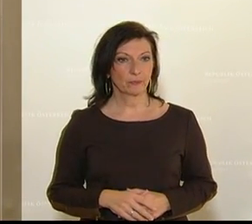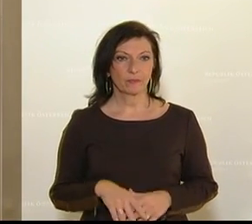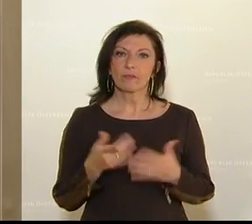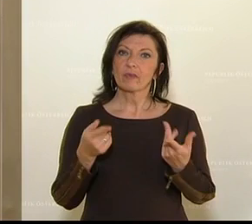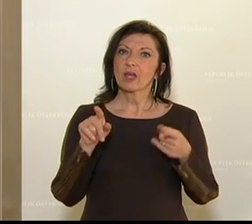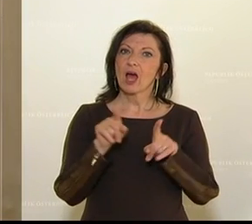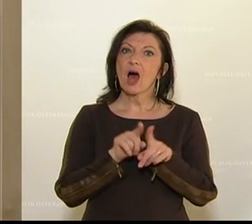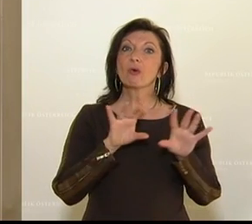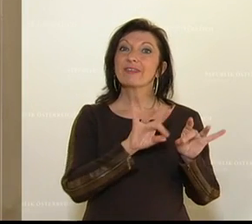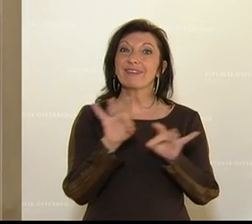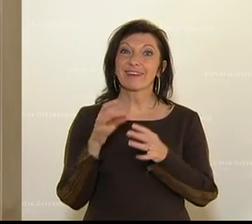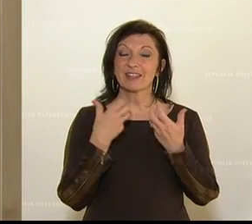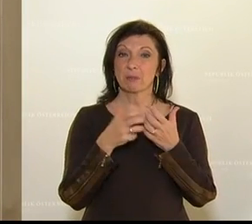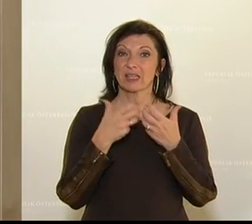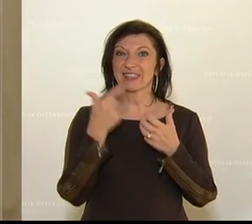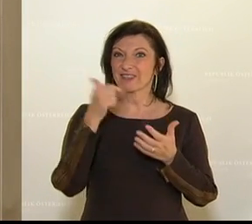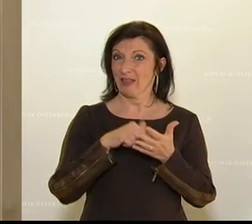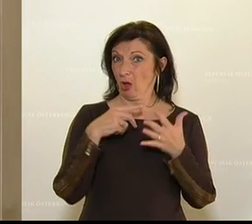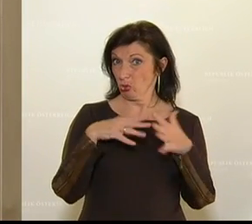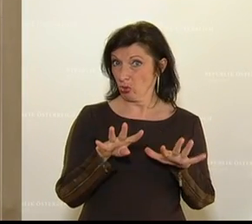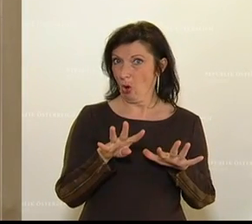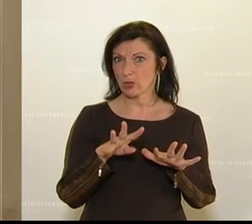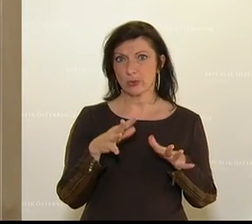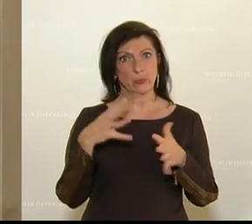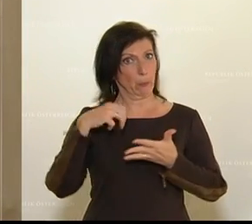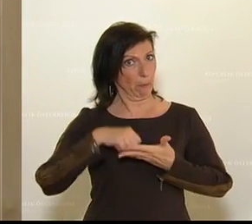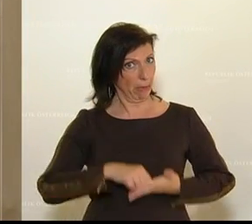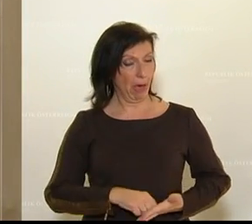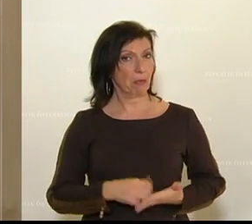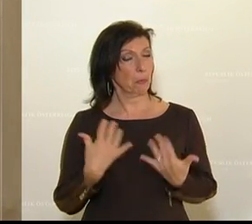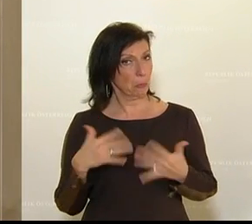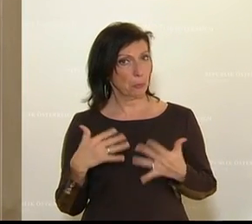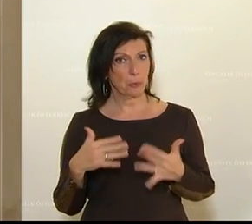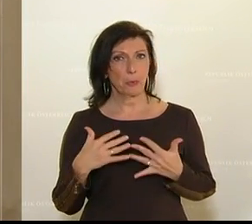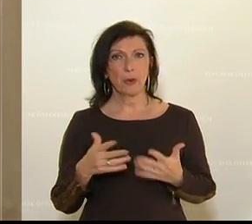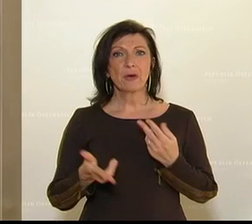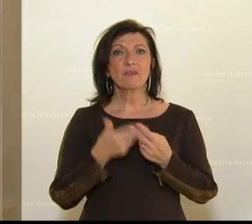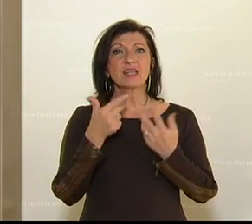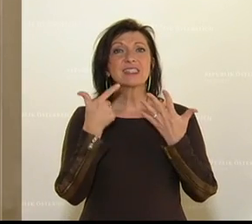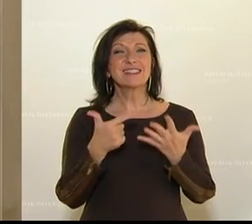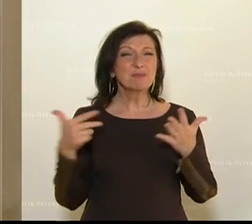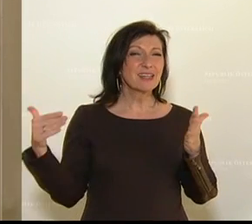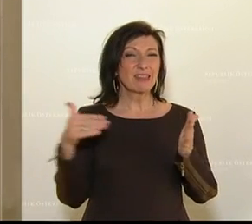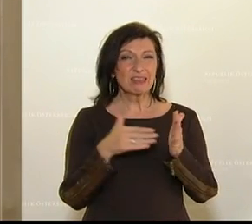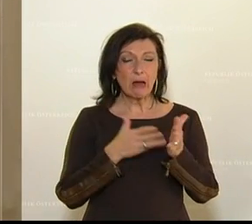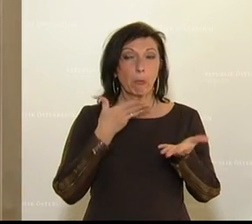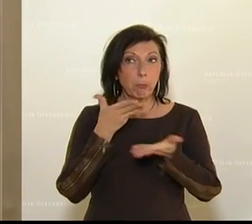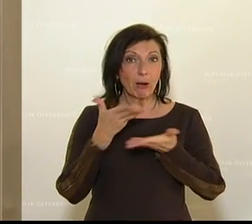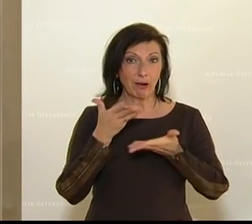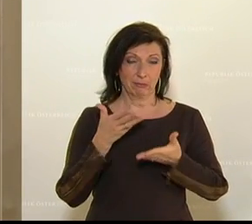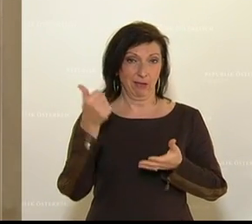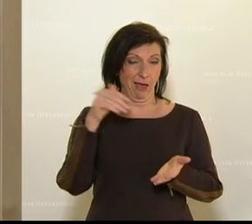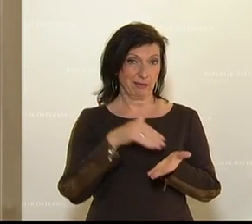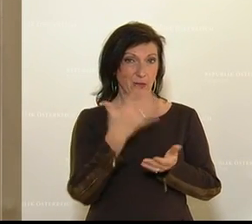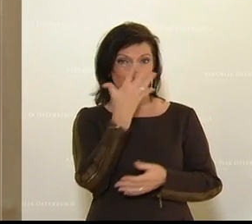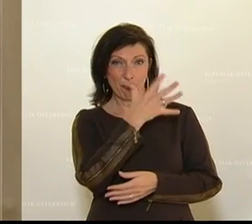Tätigkeitsbericht 2019 ist durchaus beeindruckend. Fast 70.000 Beratungen, 1500